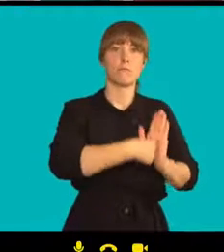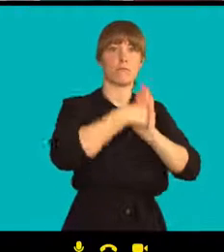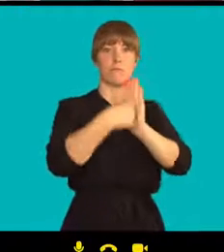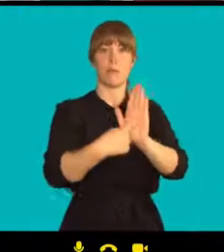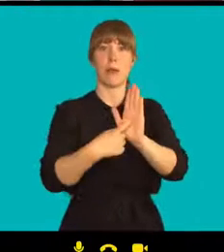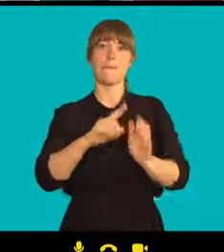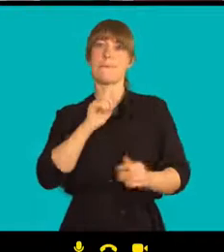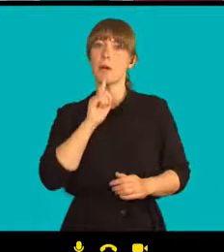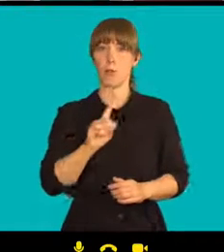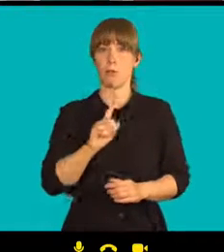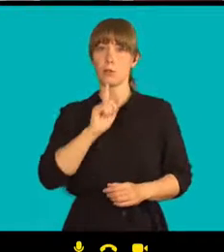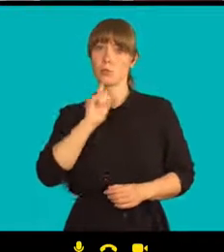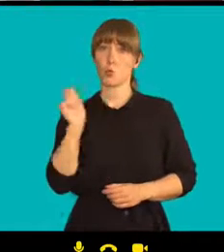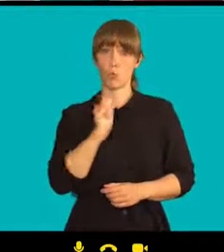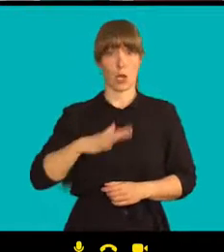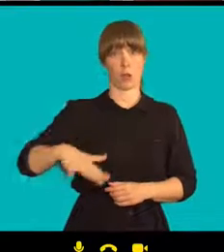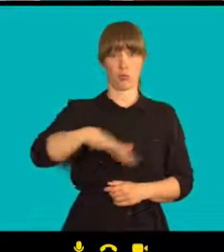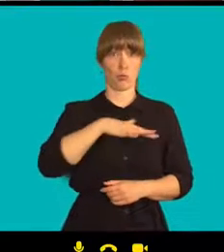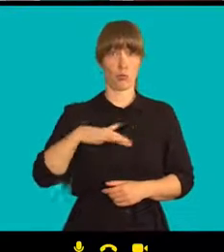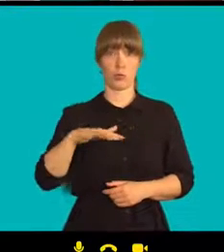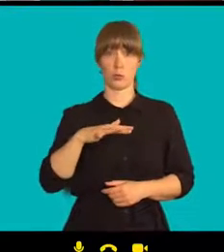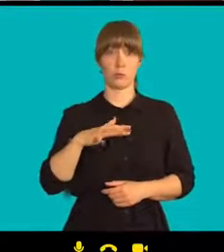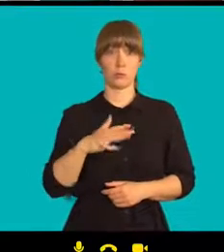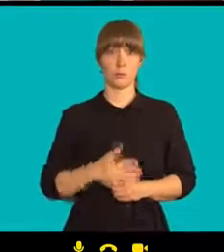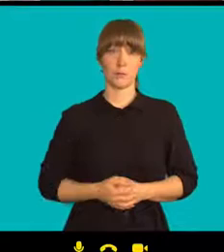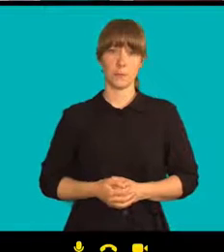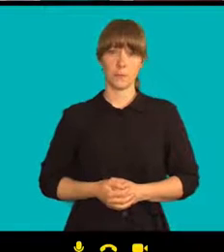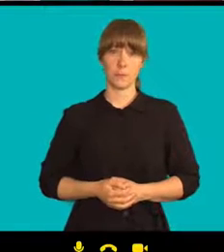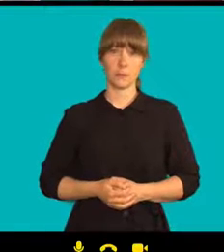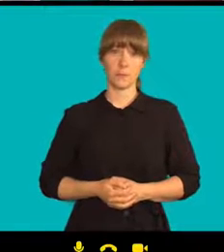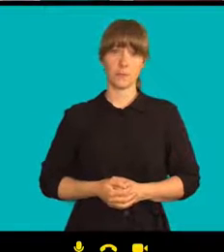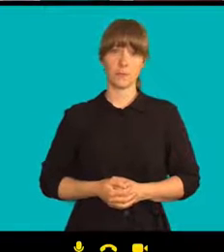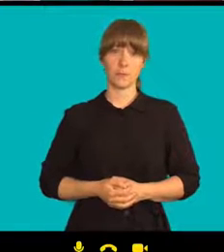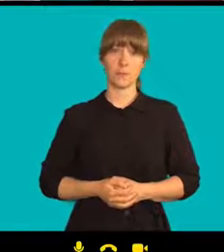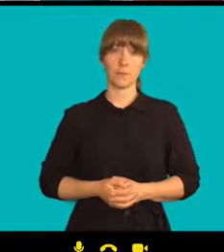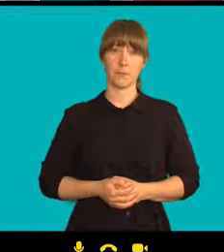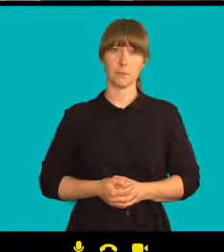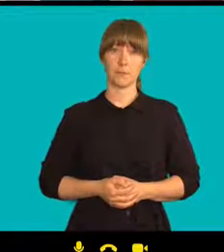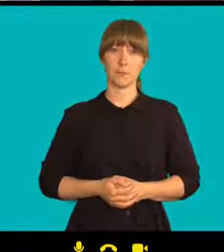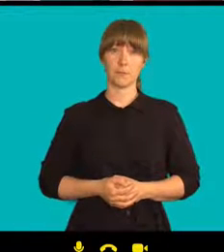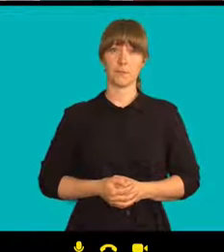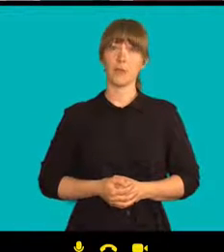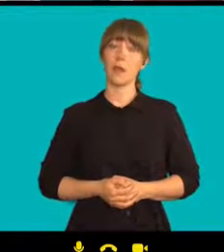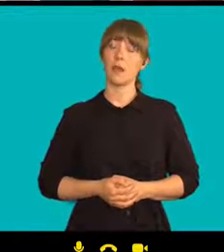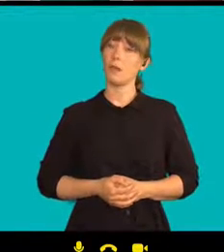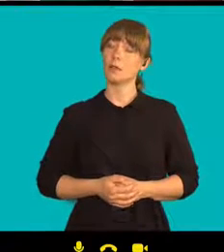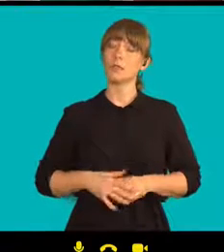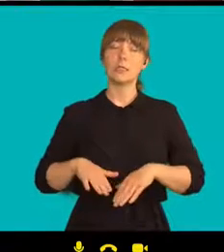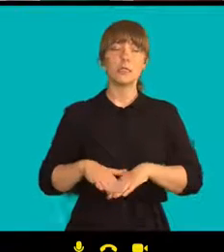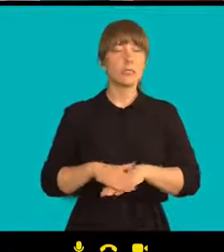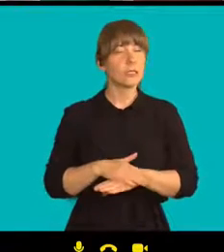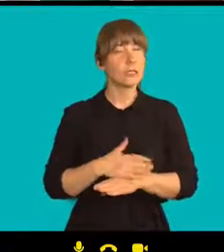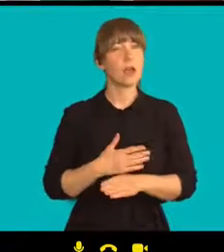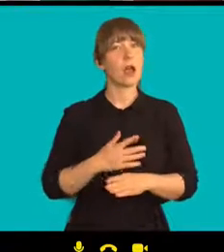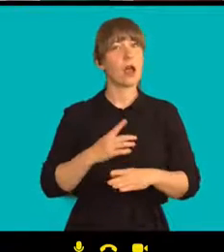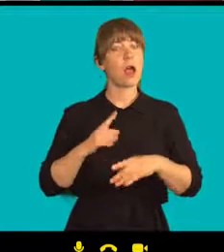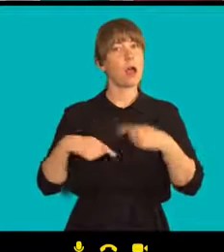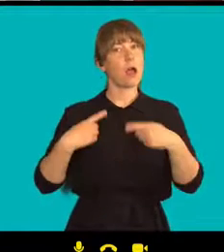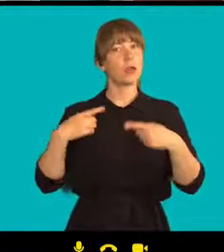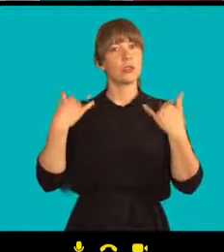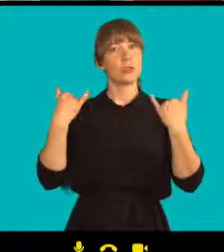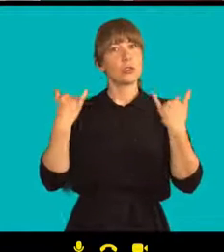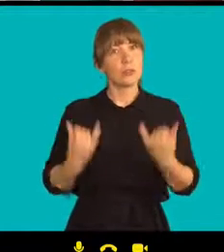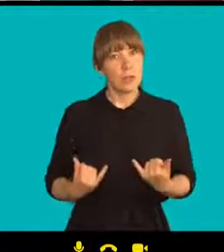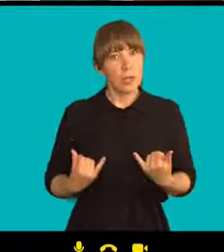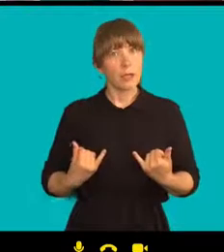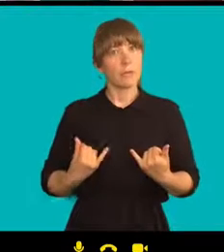A víte, já myslím, že teď začínáme přemýšlet o tom,